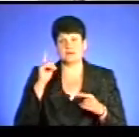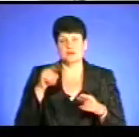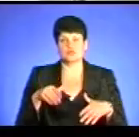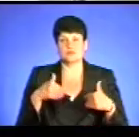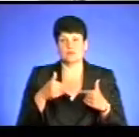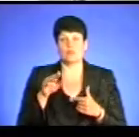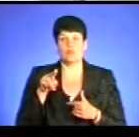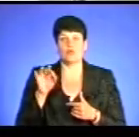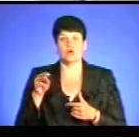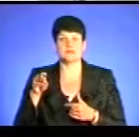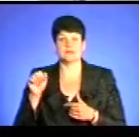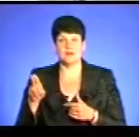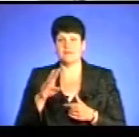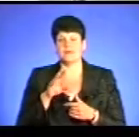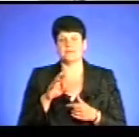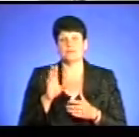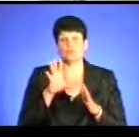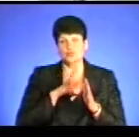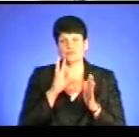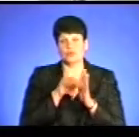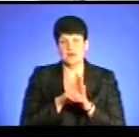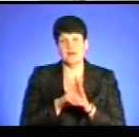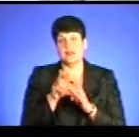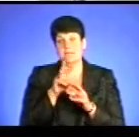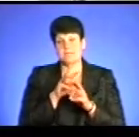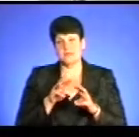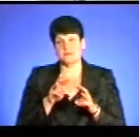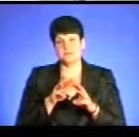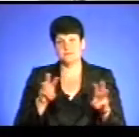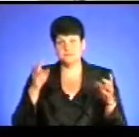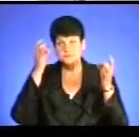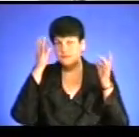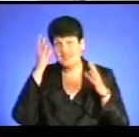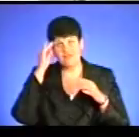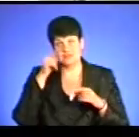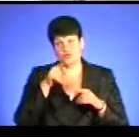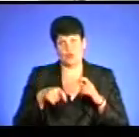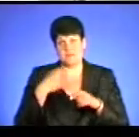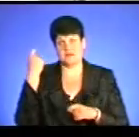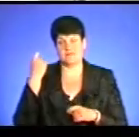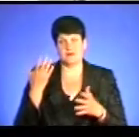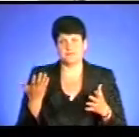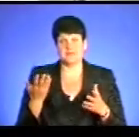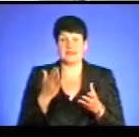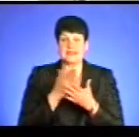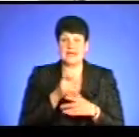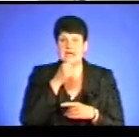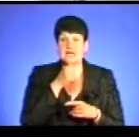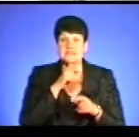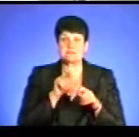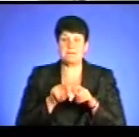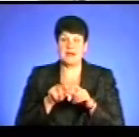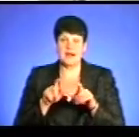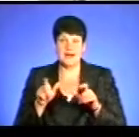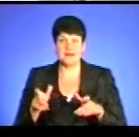Міністерство культури не вважає його таким, що підриває суверенітет України. Тобто є ж експерти, є міністр, є керівники, є